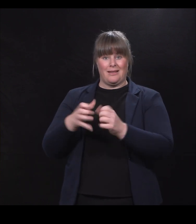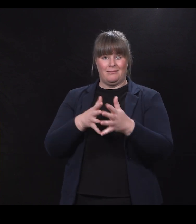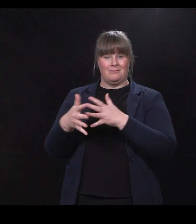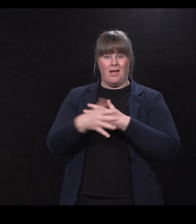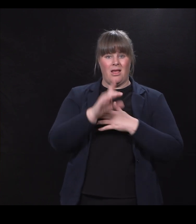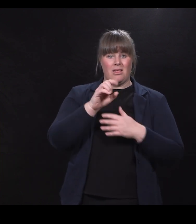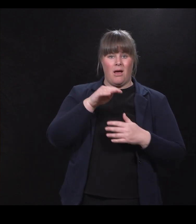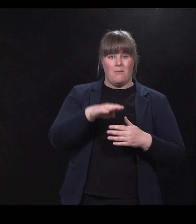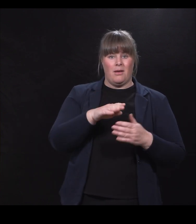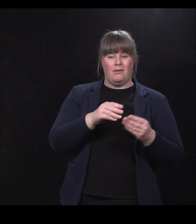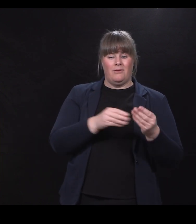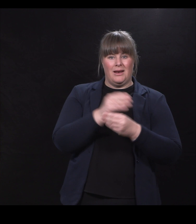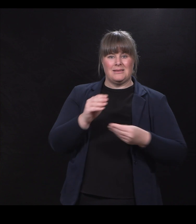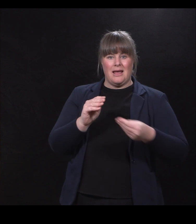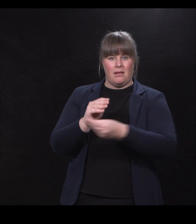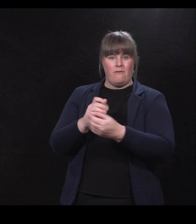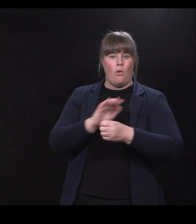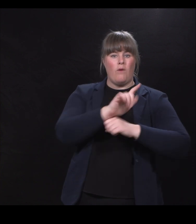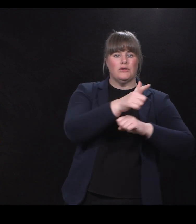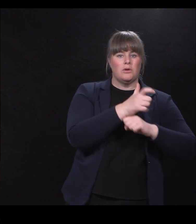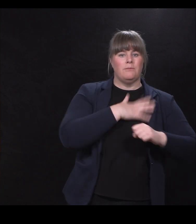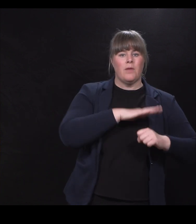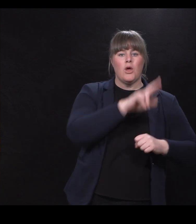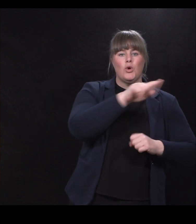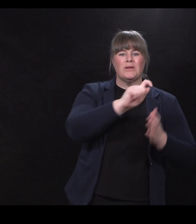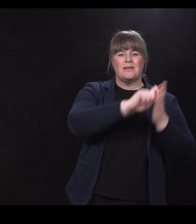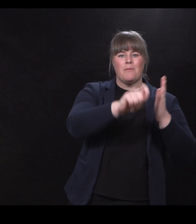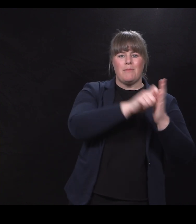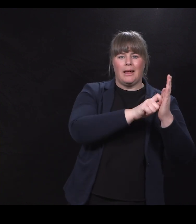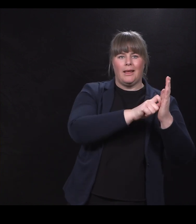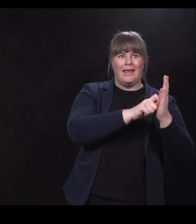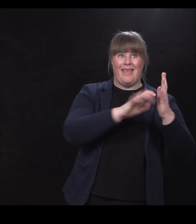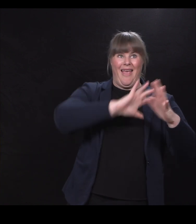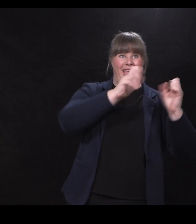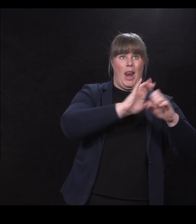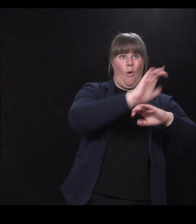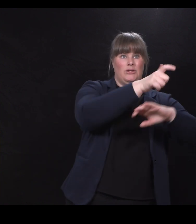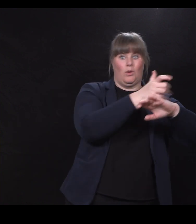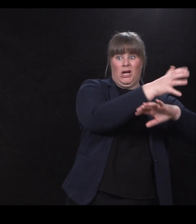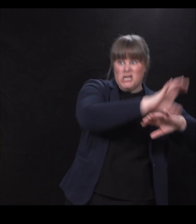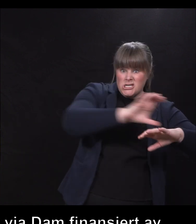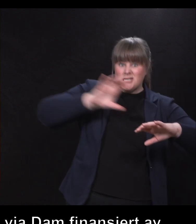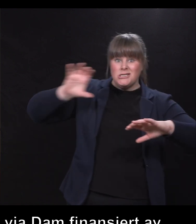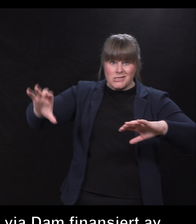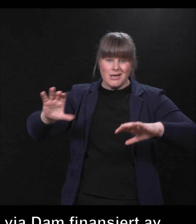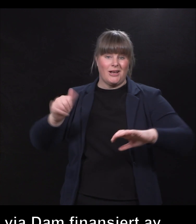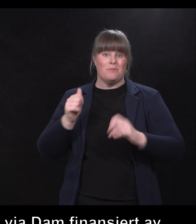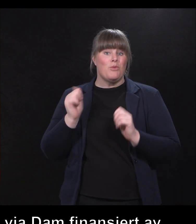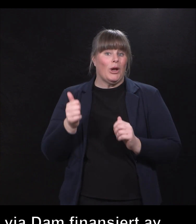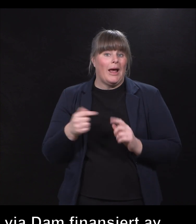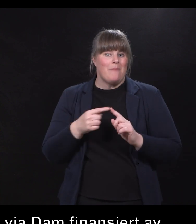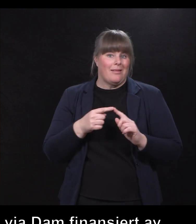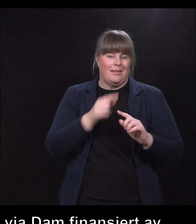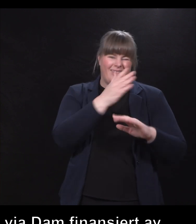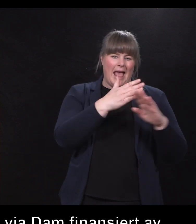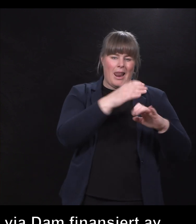overskuddet fra Norsk Tipping, i hvert fall deler av det. Kanskje ikke hele. Det burde det kanskje vært, men hvem vet.